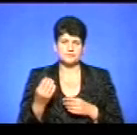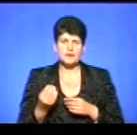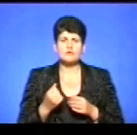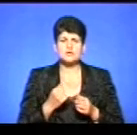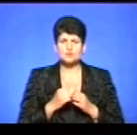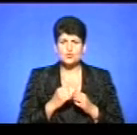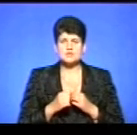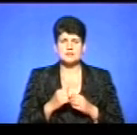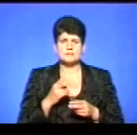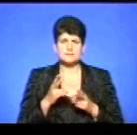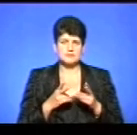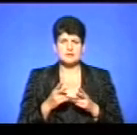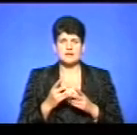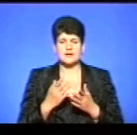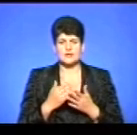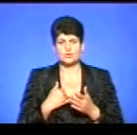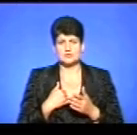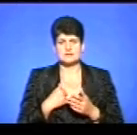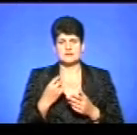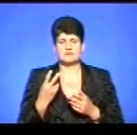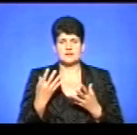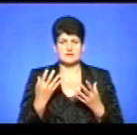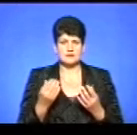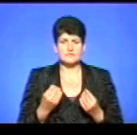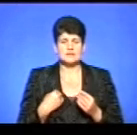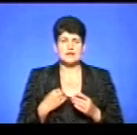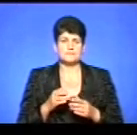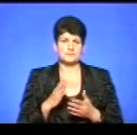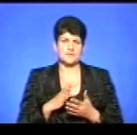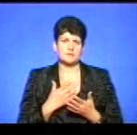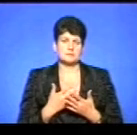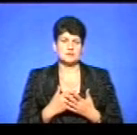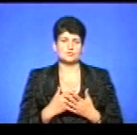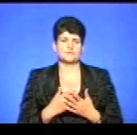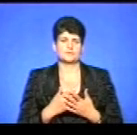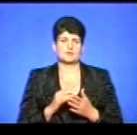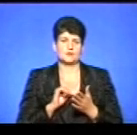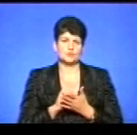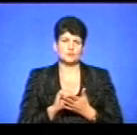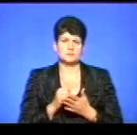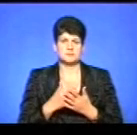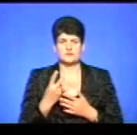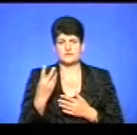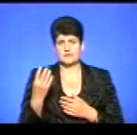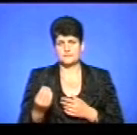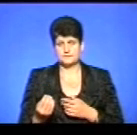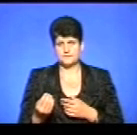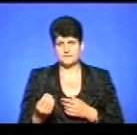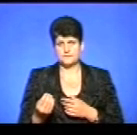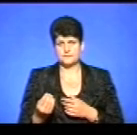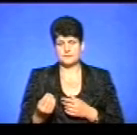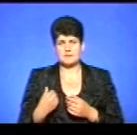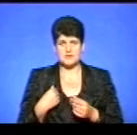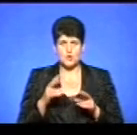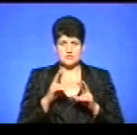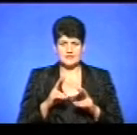петиція, яка проходить до нас, вона попадає на розгляд виконавчих органів, і вона перебуває, публікується приблизно в межах двох днів. Тобто